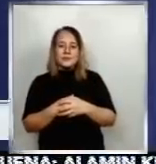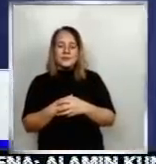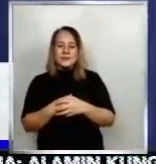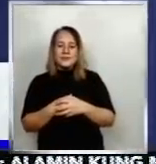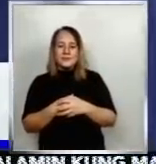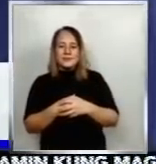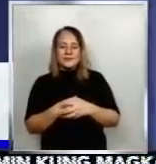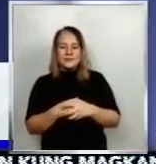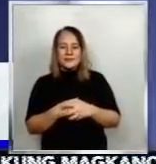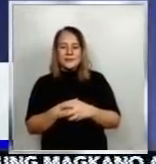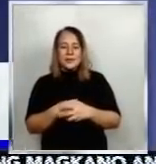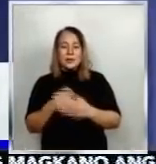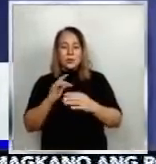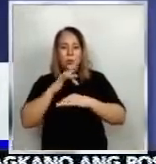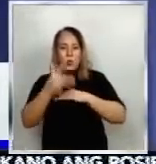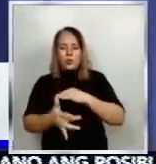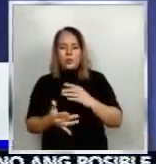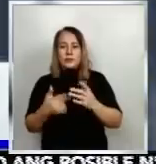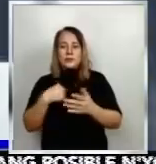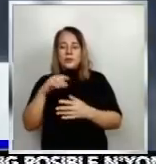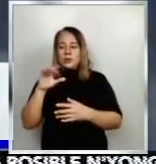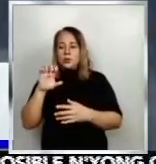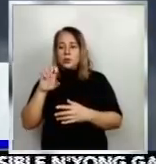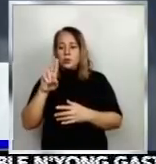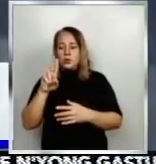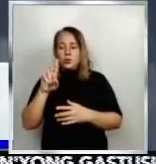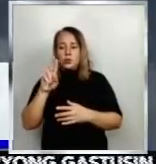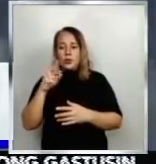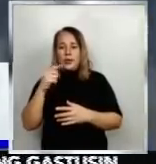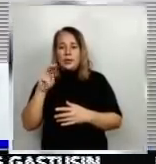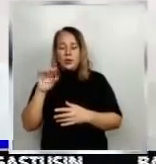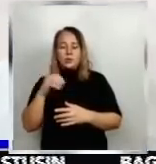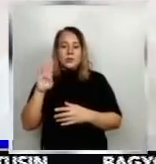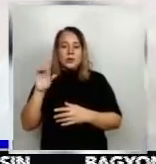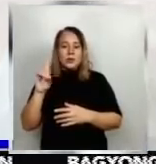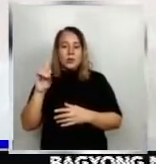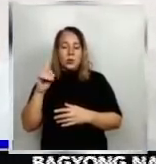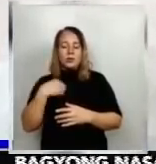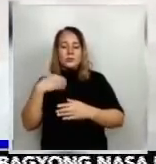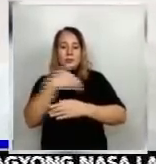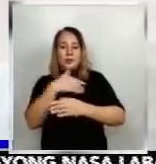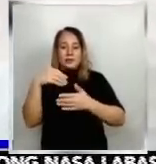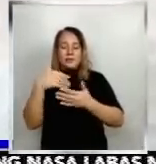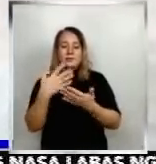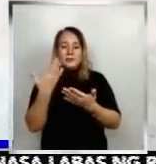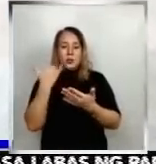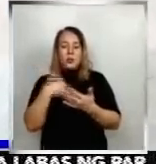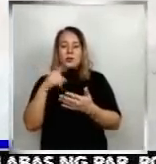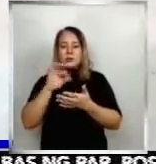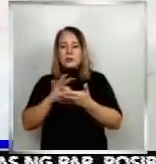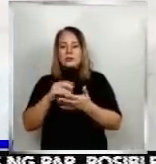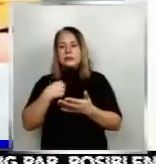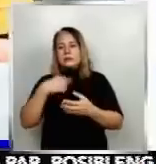Umaga pa lang, nagpunta na si Eugenio Deo Careza sa kanyang BDO Bank branch sa Maynila. Isa raw ang kanyang account sa mga nahak-umano nitong